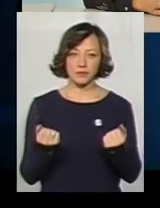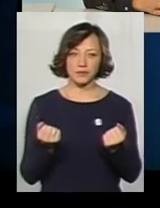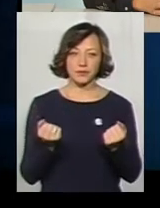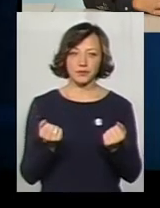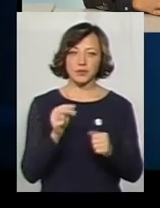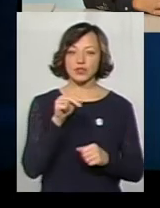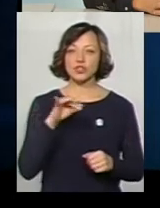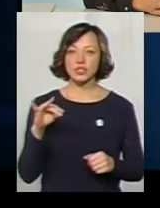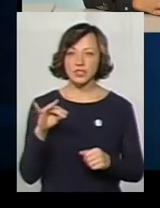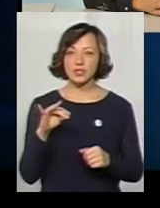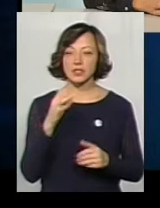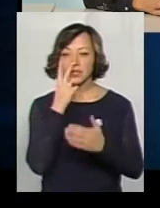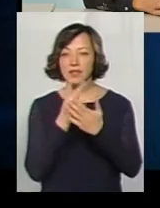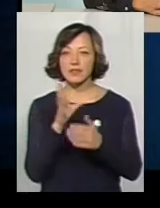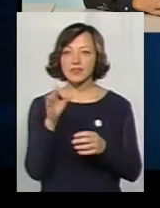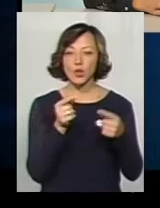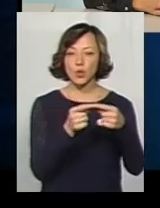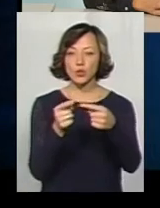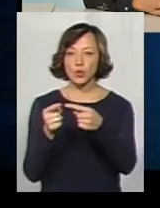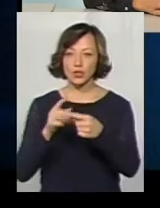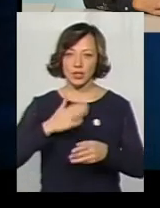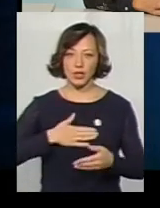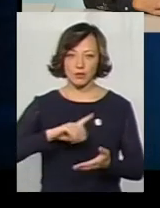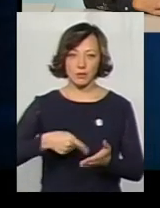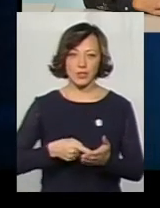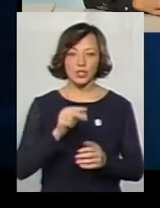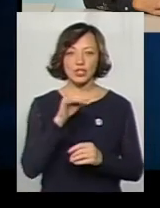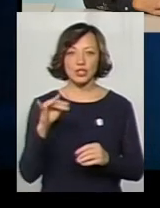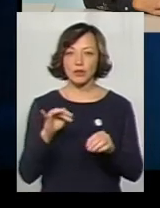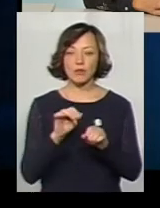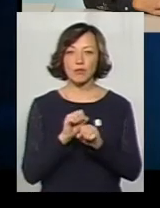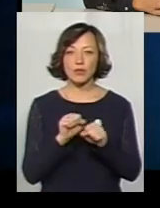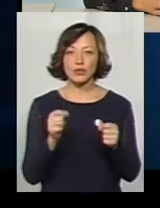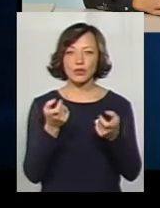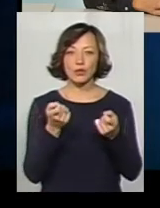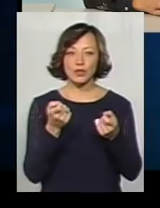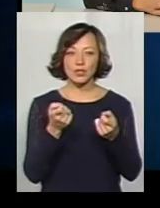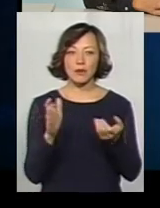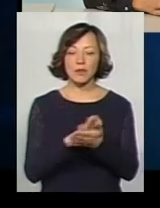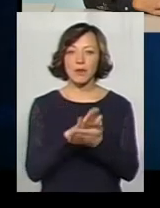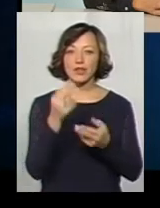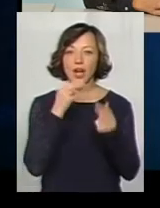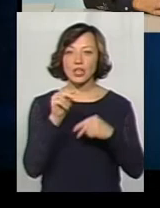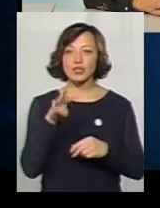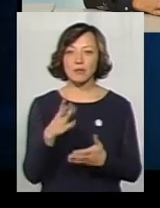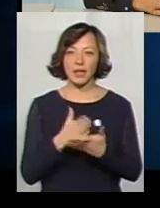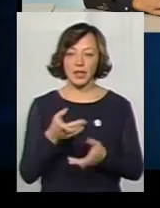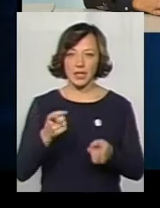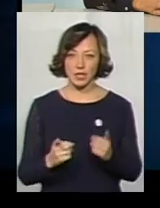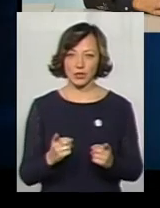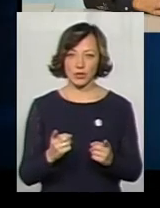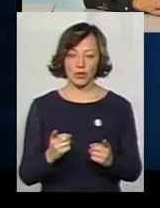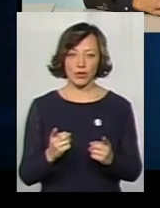Чи вони заглядають у всі куточки нашого міста? Чи не можна їх трошечки прибрати? Краще, чому воно є дійсно